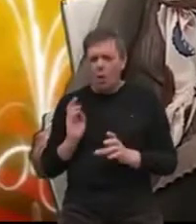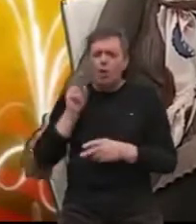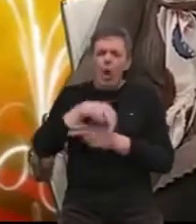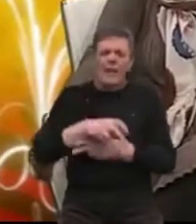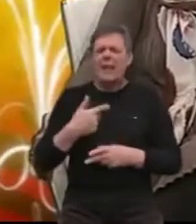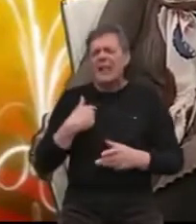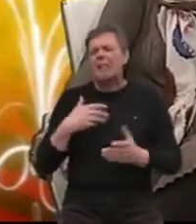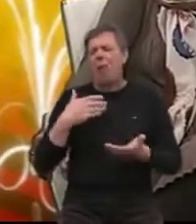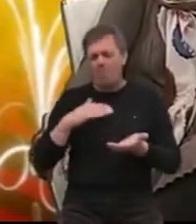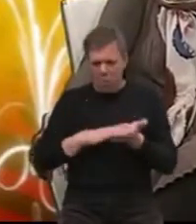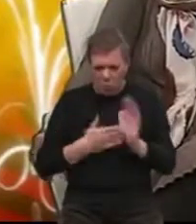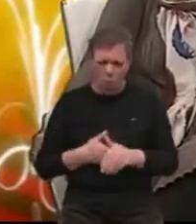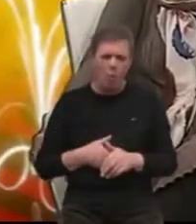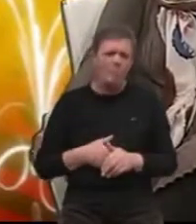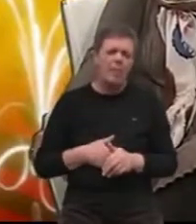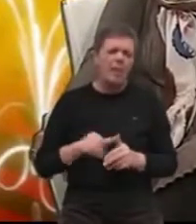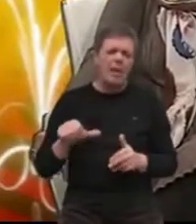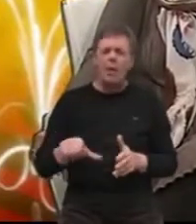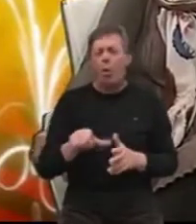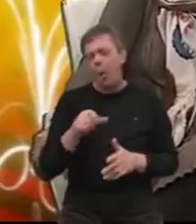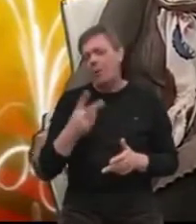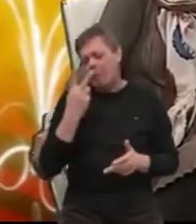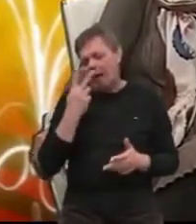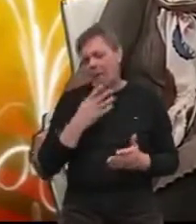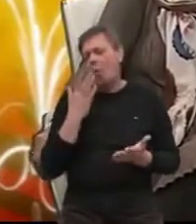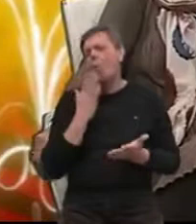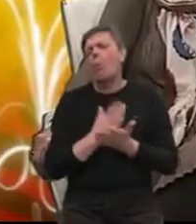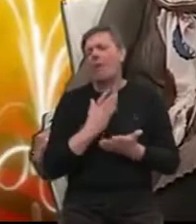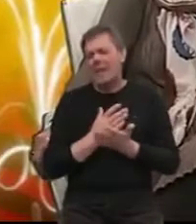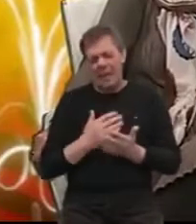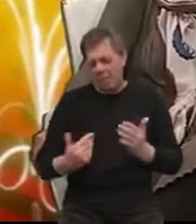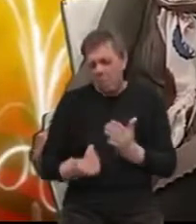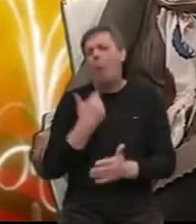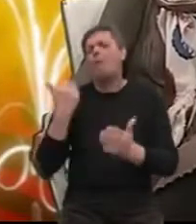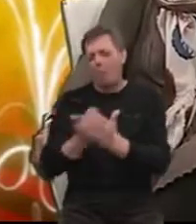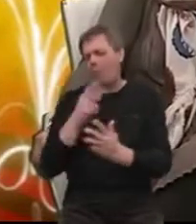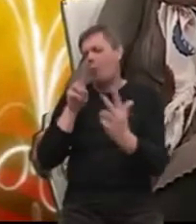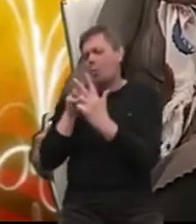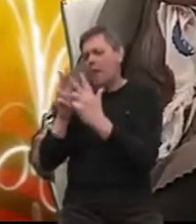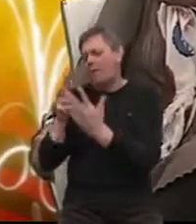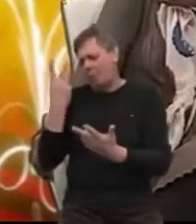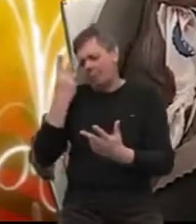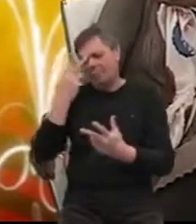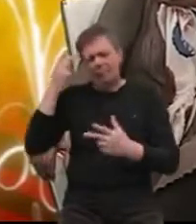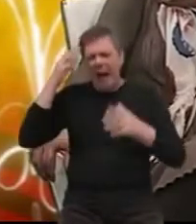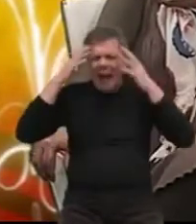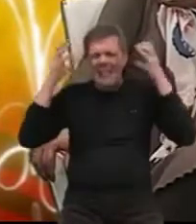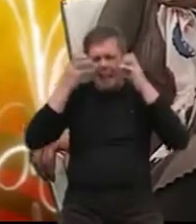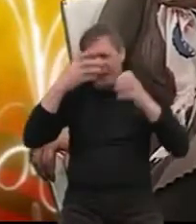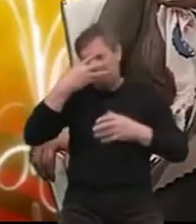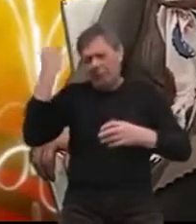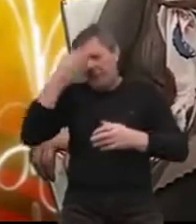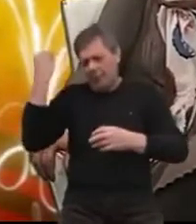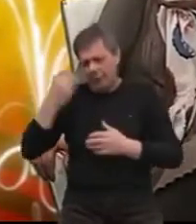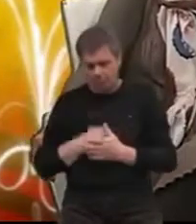je svake puta iznova se upoznao sa gospođom Dajčić i ljubio. Nikad nije mogo zapamtiti, naravno da je upozna. Ali kad je